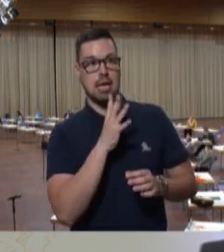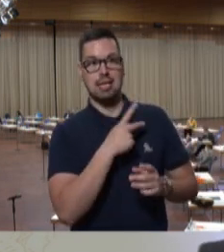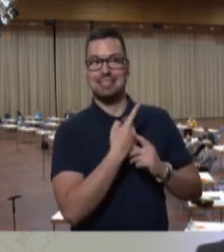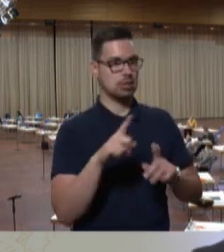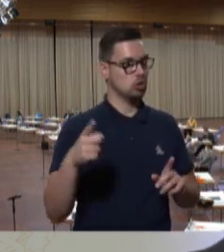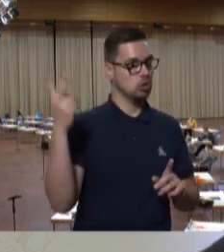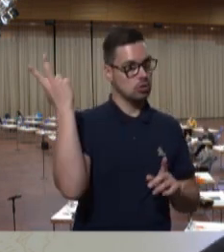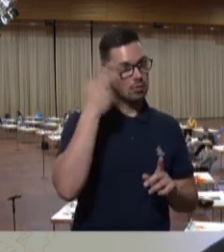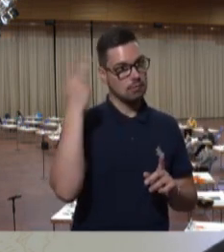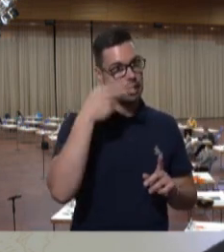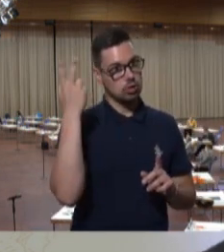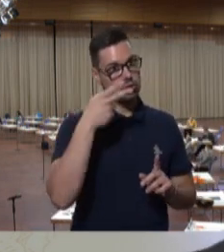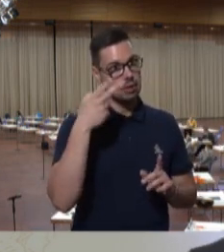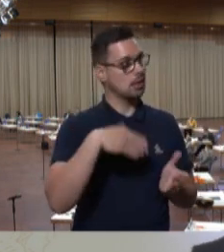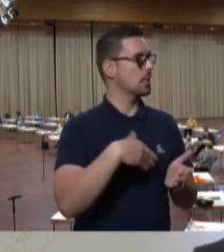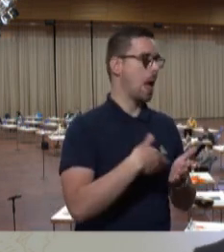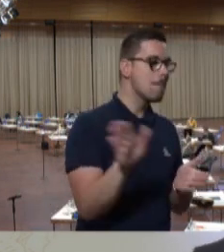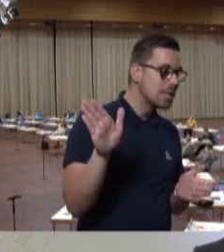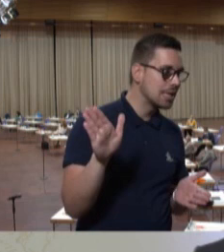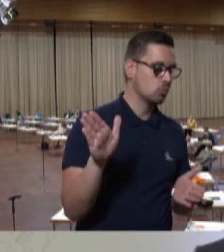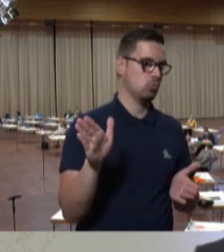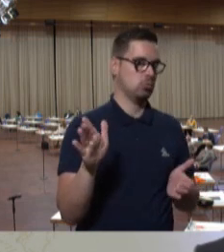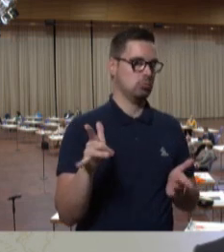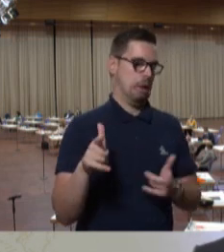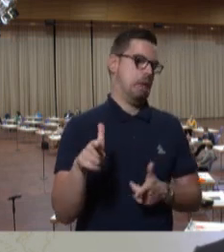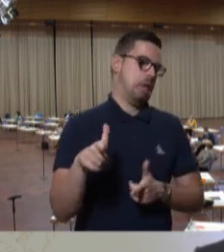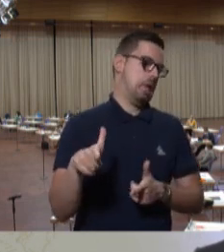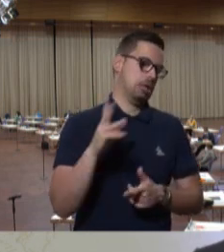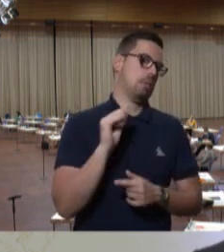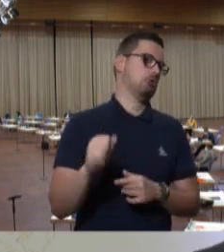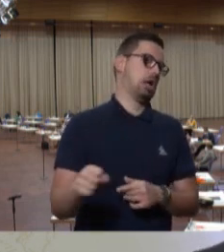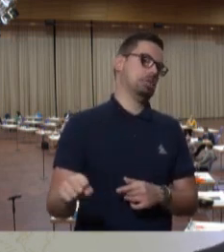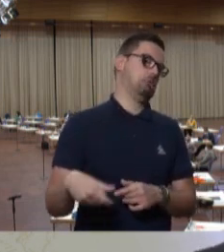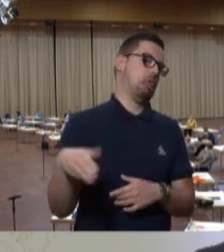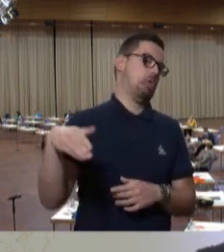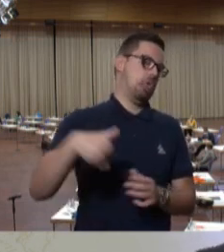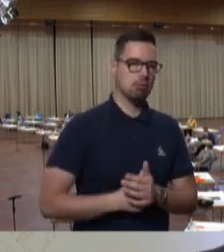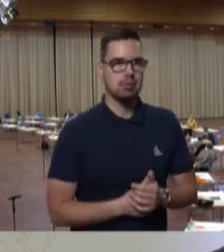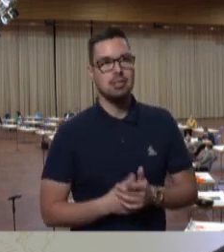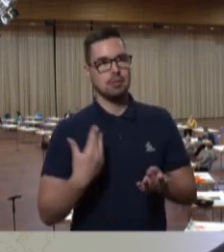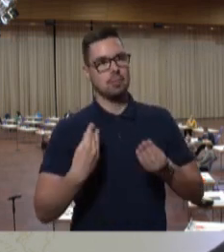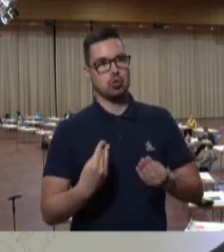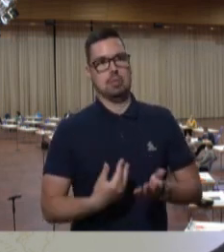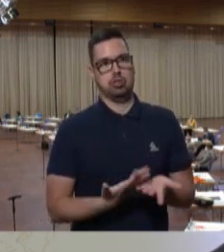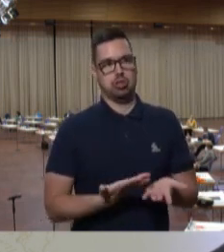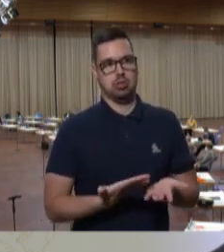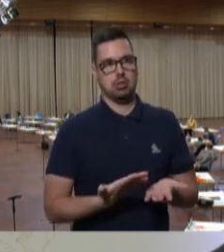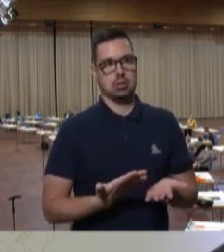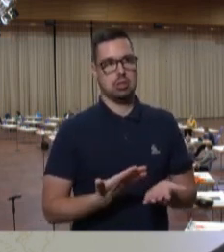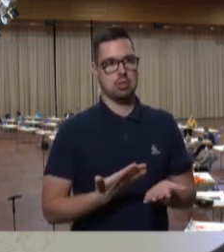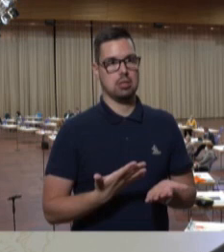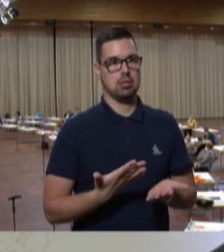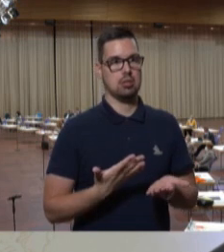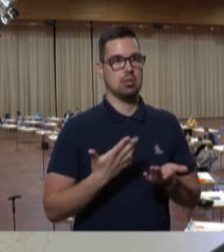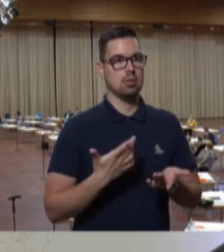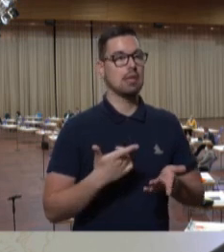eben der Fall, dann führt das zu Ablehnung. Es führt erst recht zu Ablehnung, wenn Personen, die sich solch übertriebene